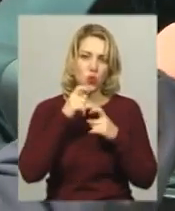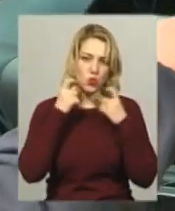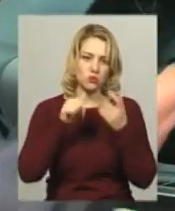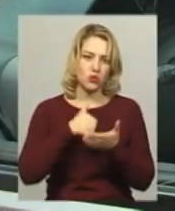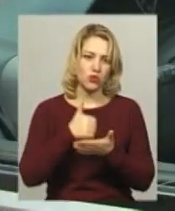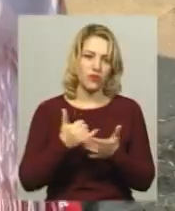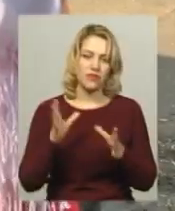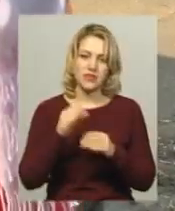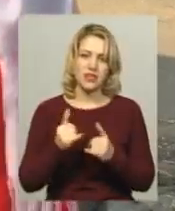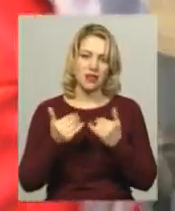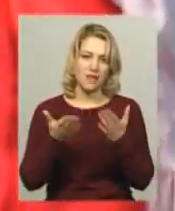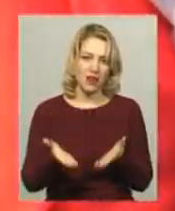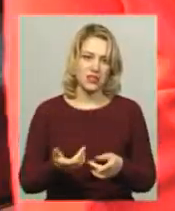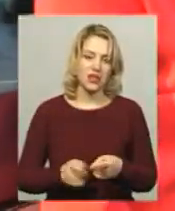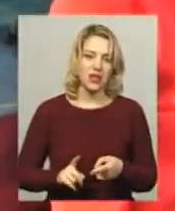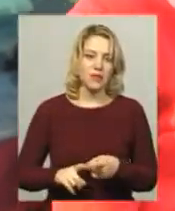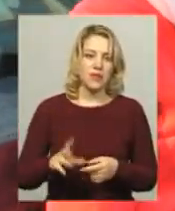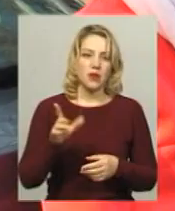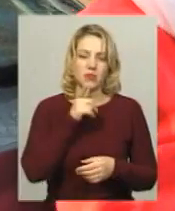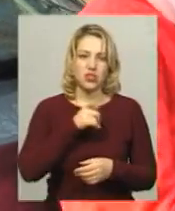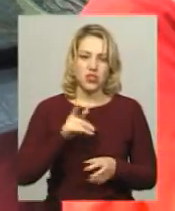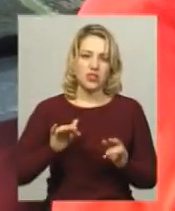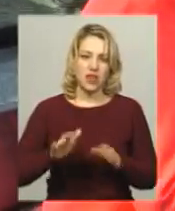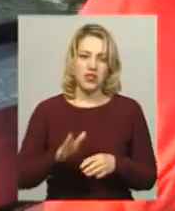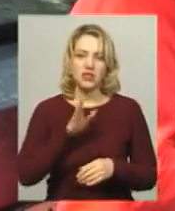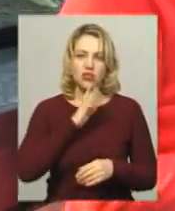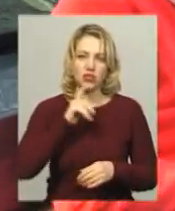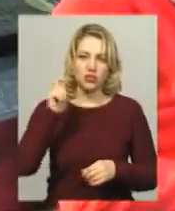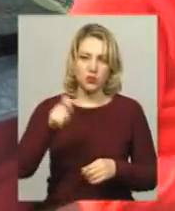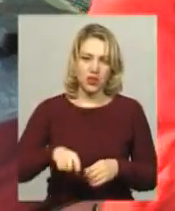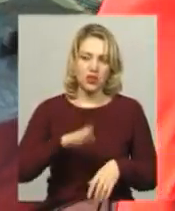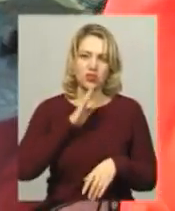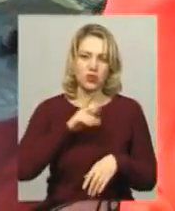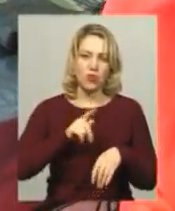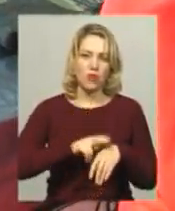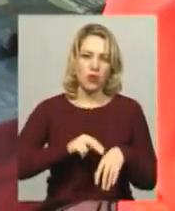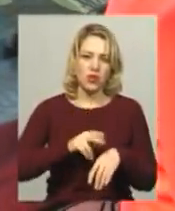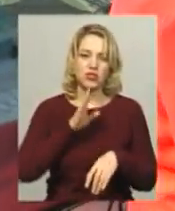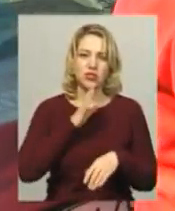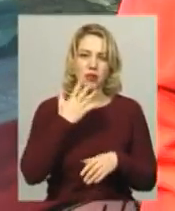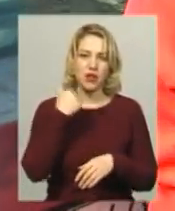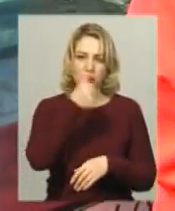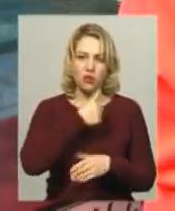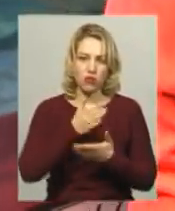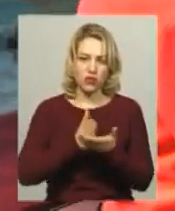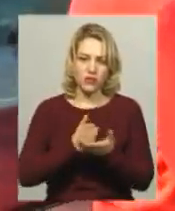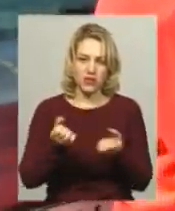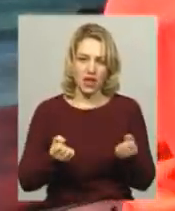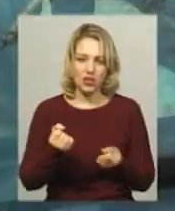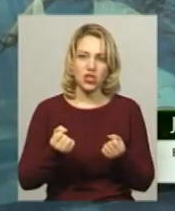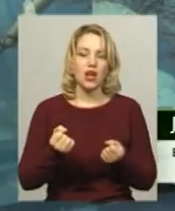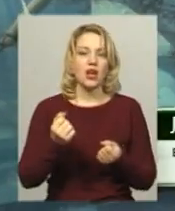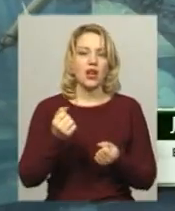для вас. Під час акції патрульні зупинили водійку Людмилу. Жінка каже, водійські права отримала 5 років тому, але за кермом декілька